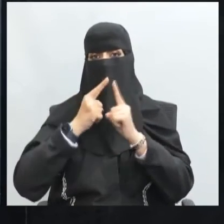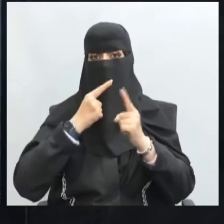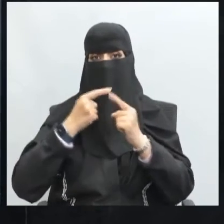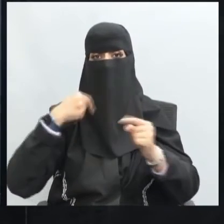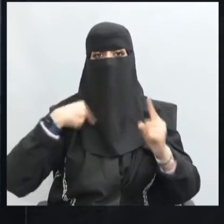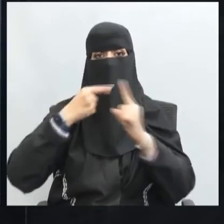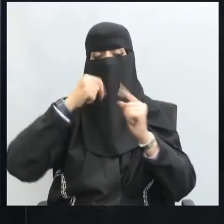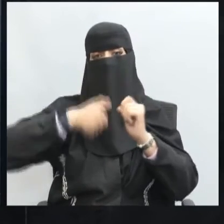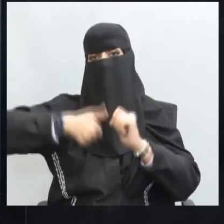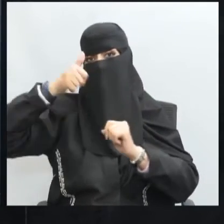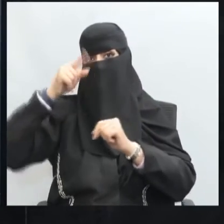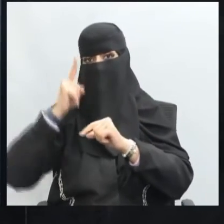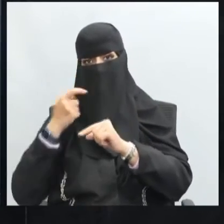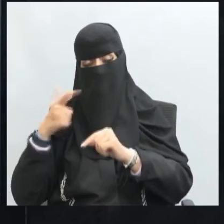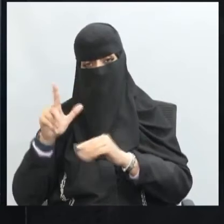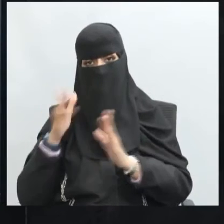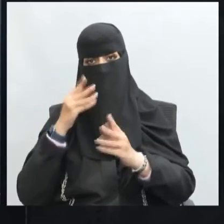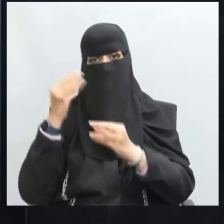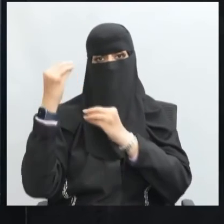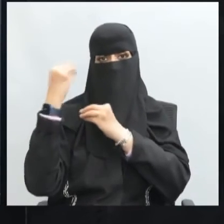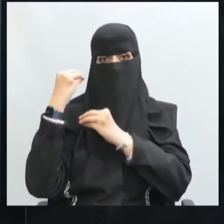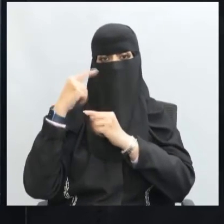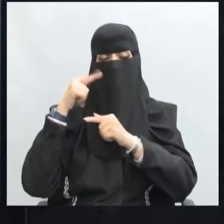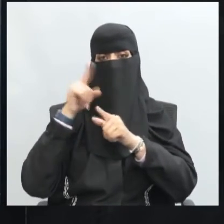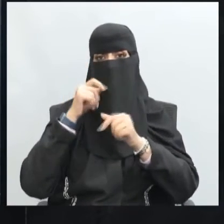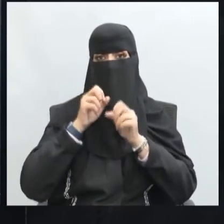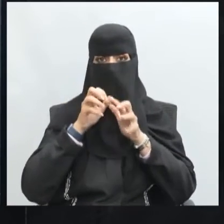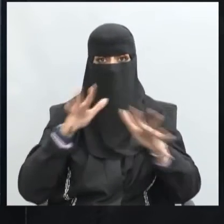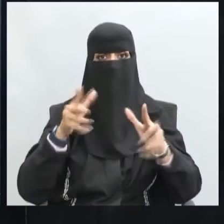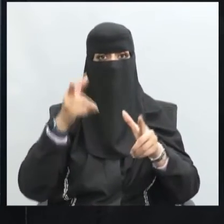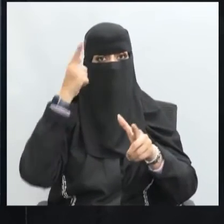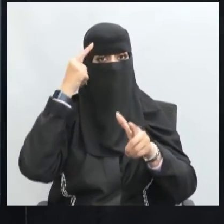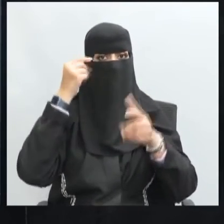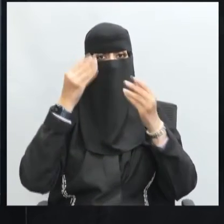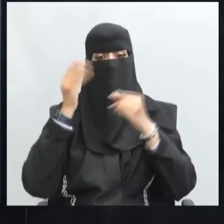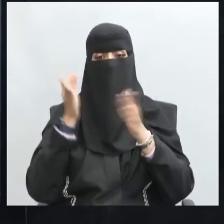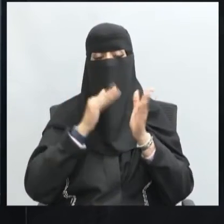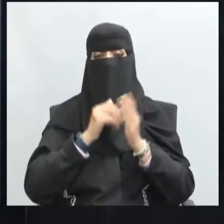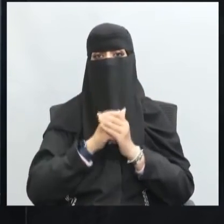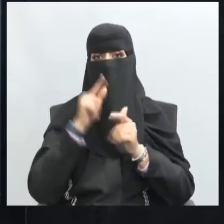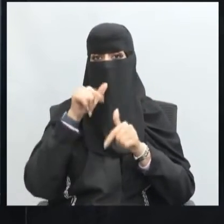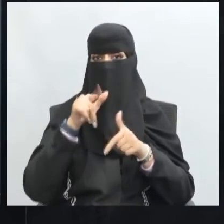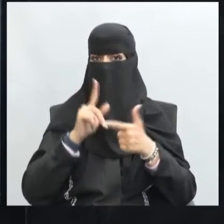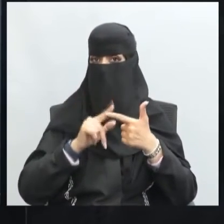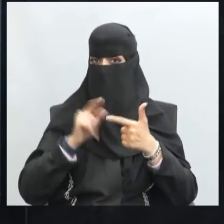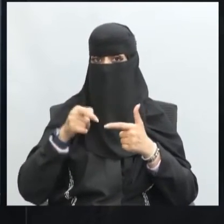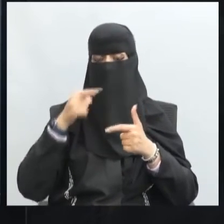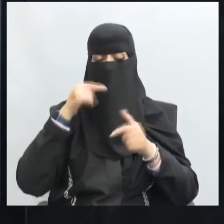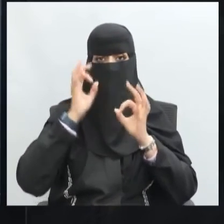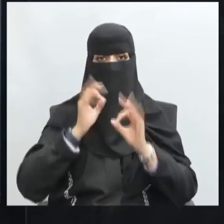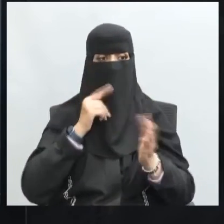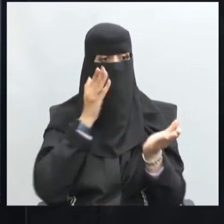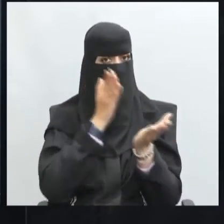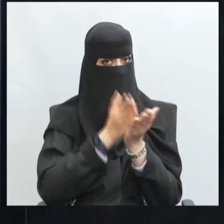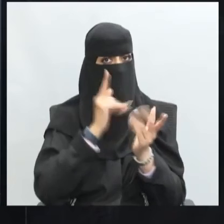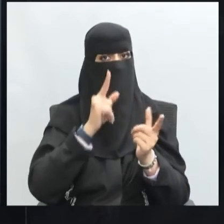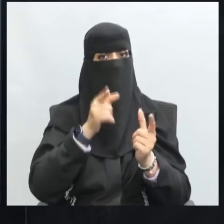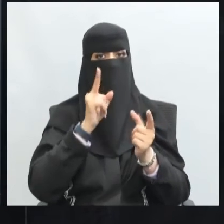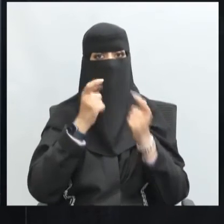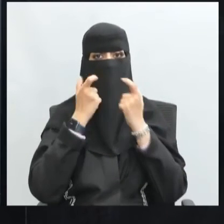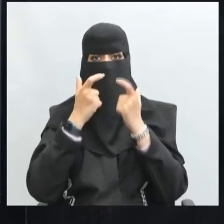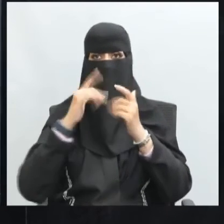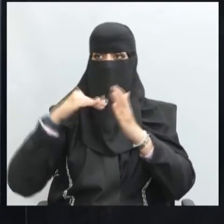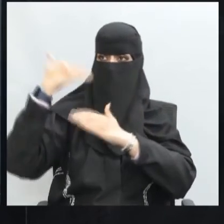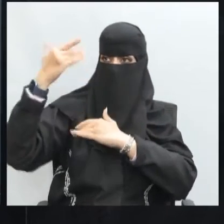الأهداف الإيجابية مثل كما ذكرنا نشر الوعي وأيضا أحسنتم معرفة الحقيقة الاستماع إلى